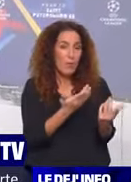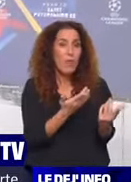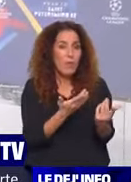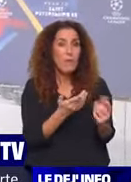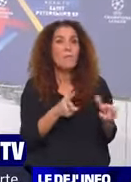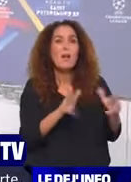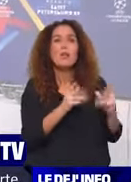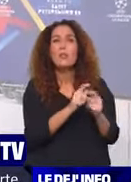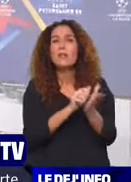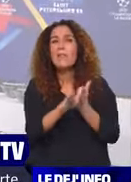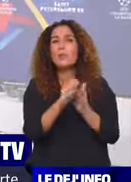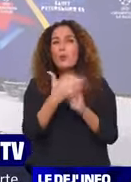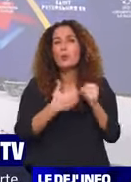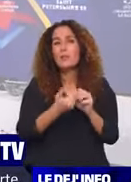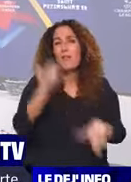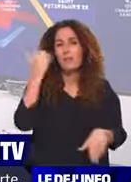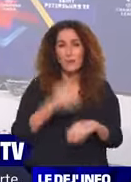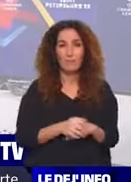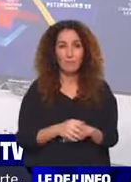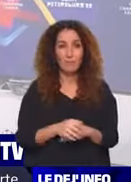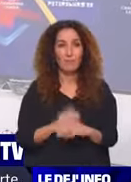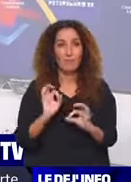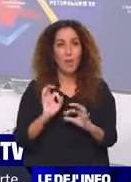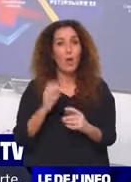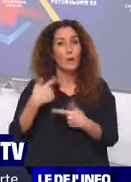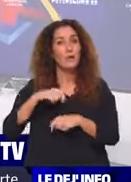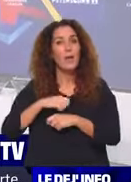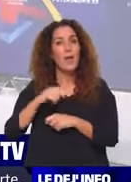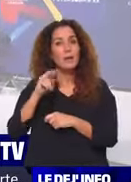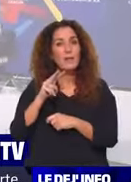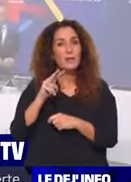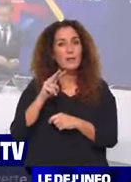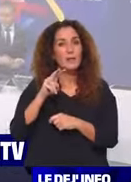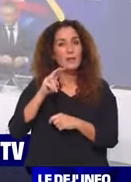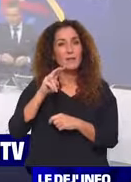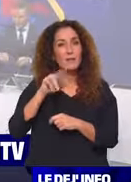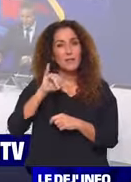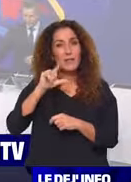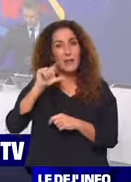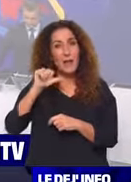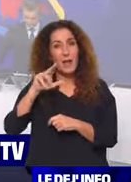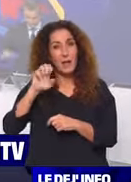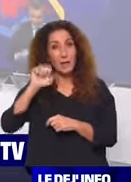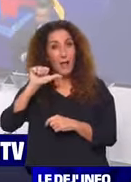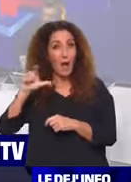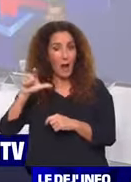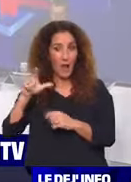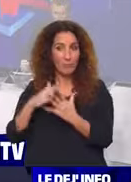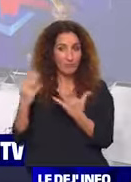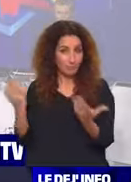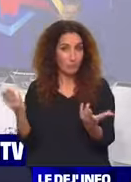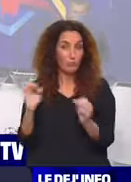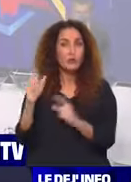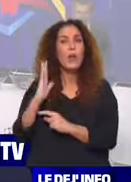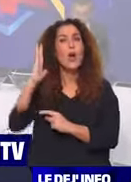directe il y a quelques années de cela. Villarreal vient d'être tiré au sort. Donc adversaire potentiel pour le LOSC. Villarreal entraîné par Unai Emery,